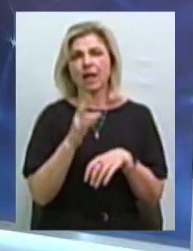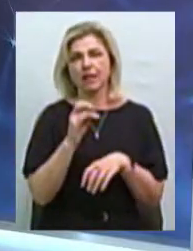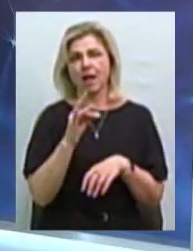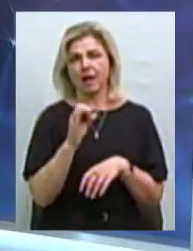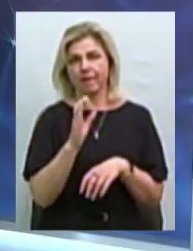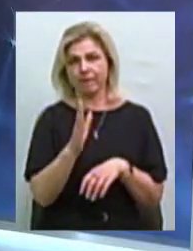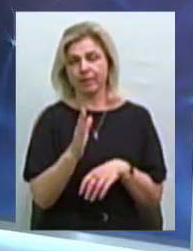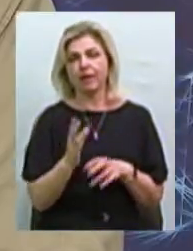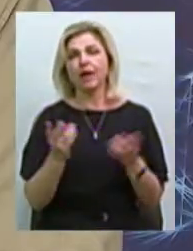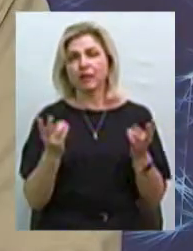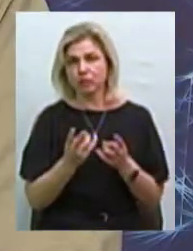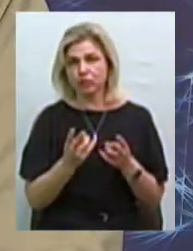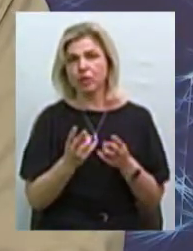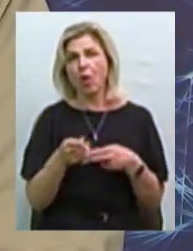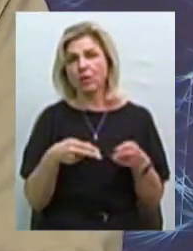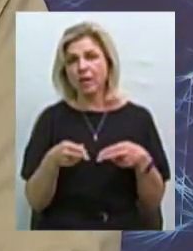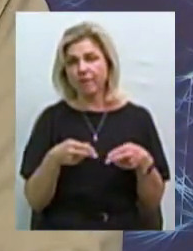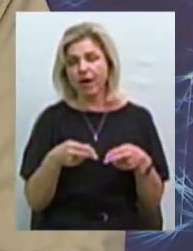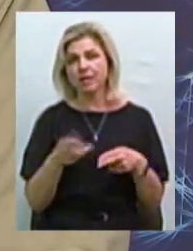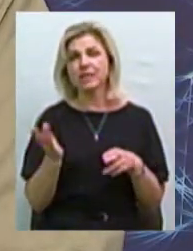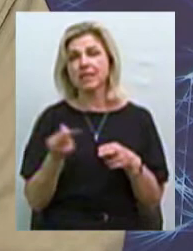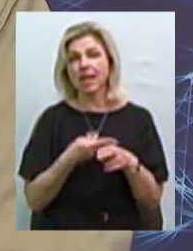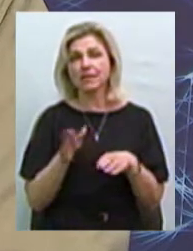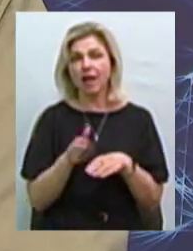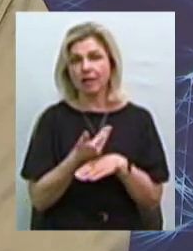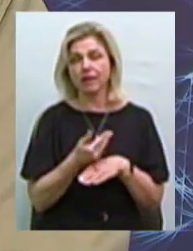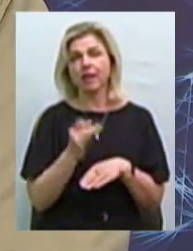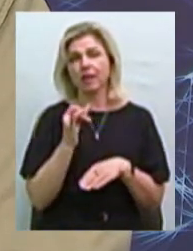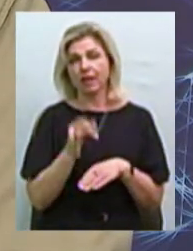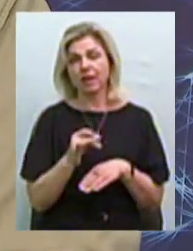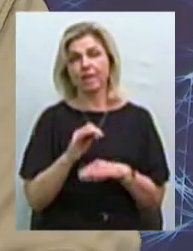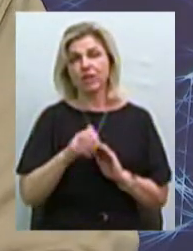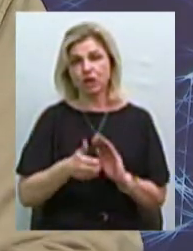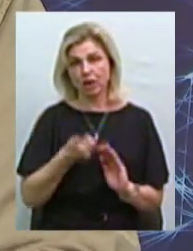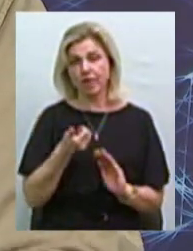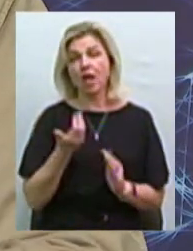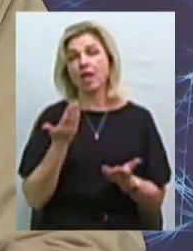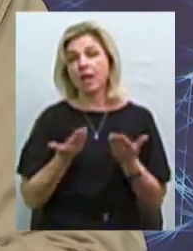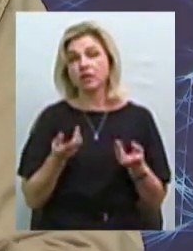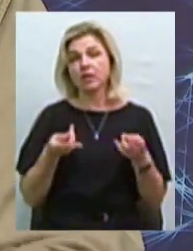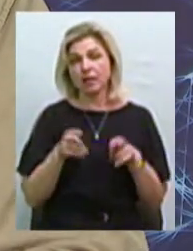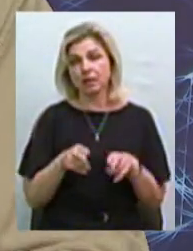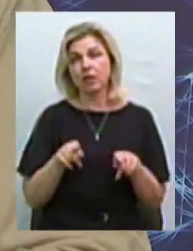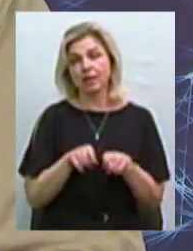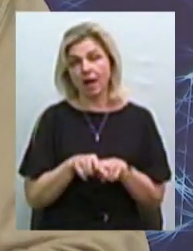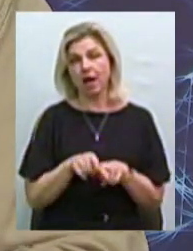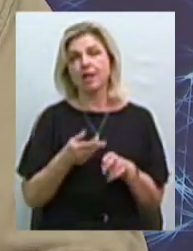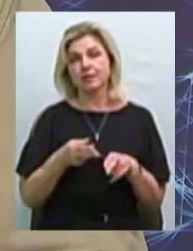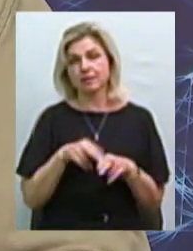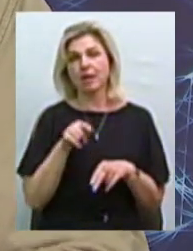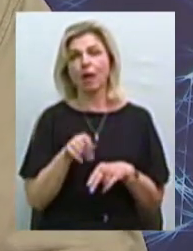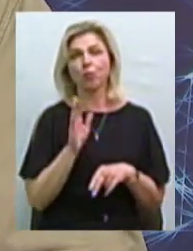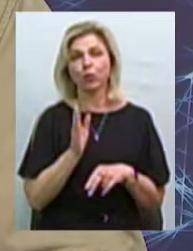вскривати, взрізати та вичаблювати. Бо якщо завишити це так, то це буде,